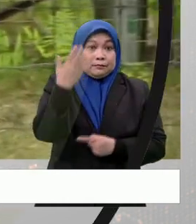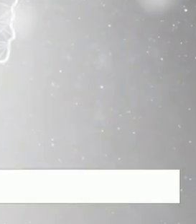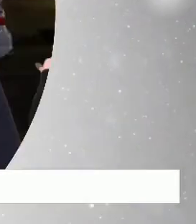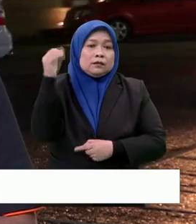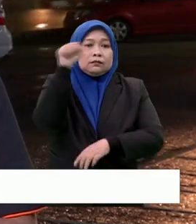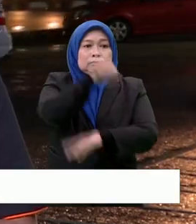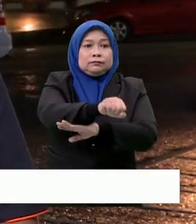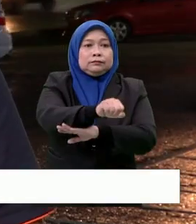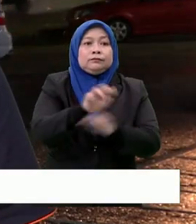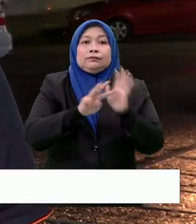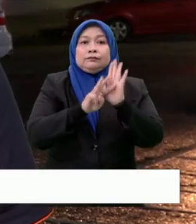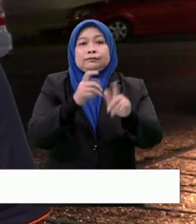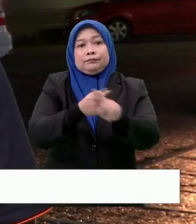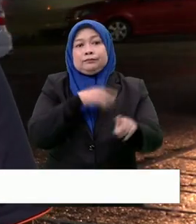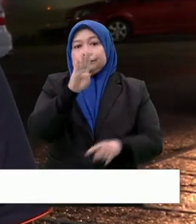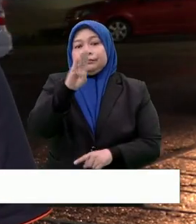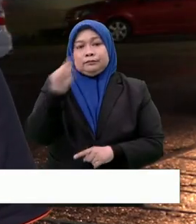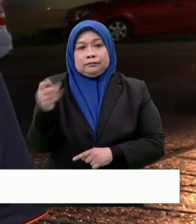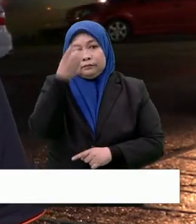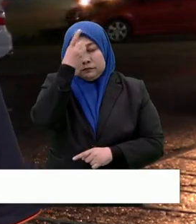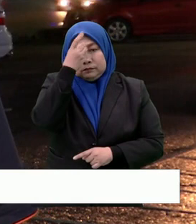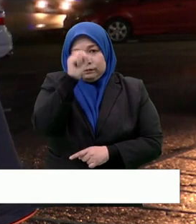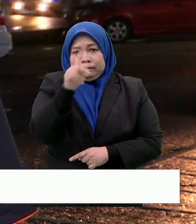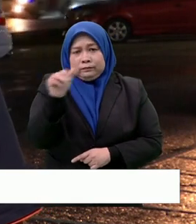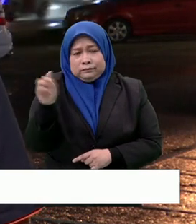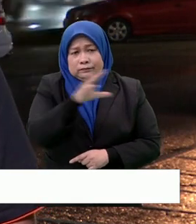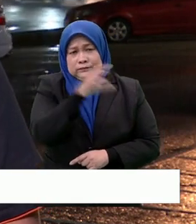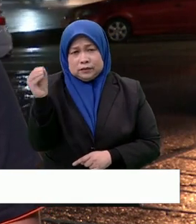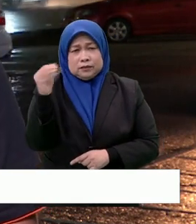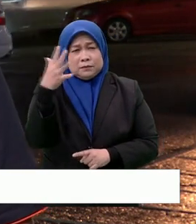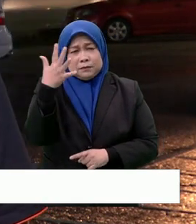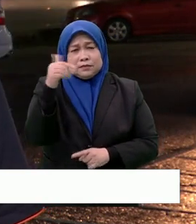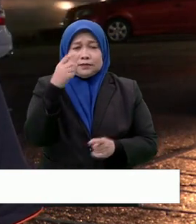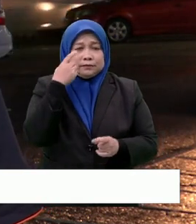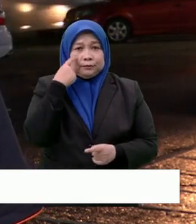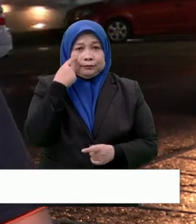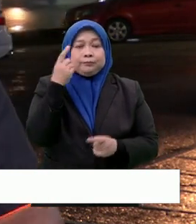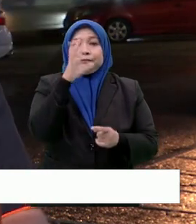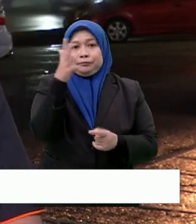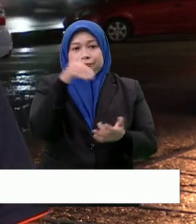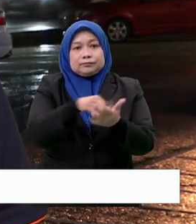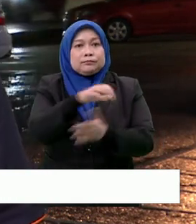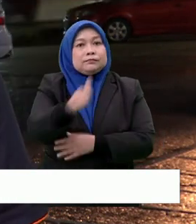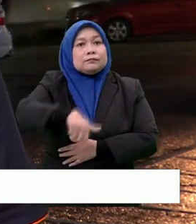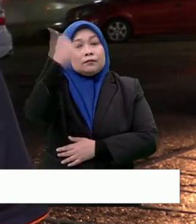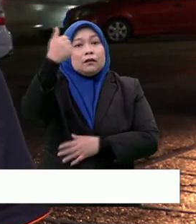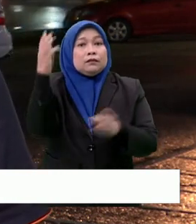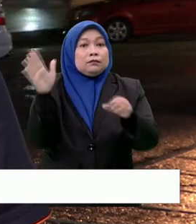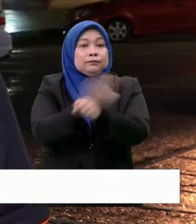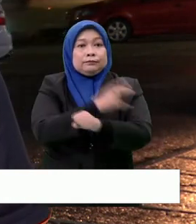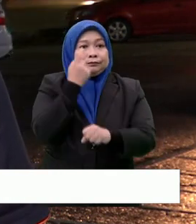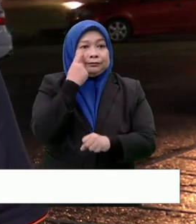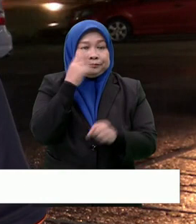menewaskan wakil daripada BN, Datuk Seri SK Devamani yang hanya mendapat 15,210 undi dan menang dengan majoriti 5